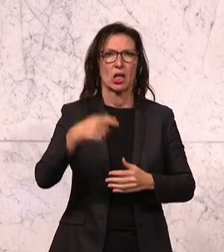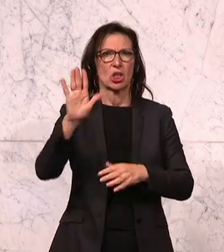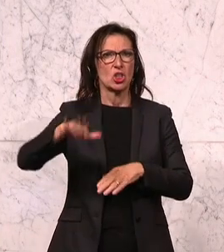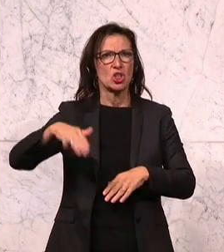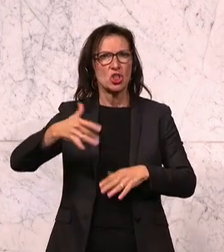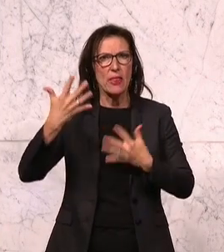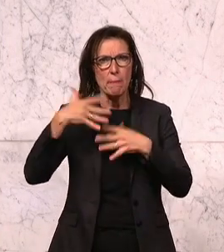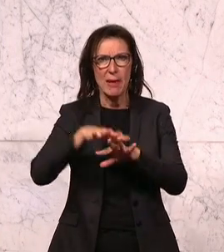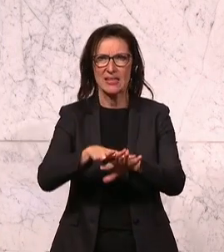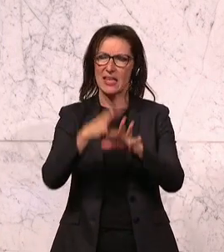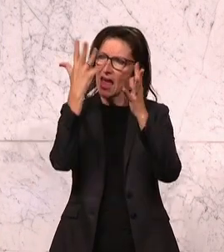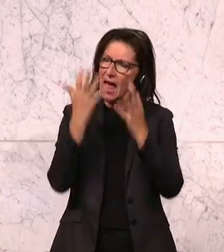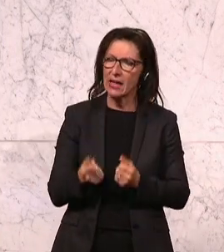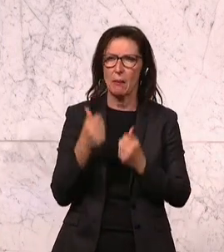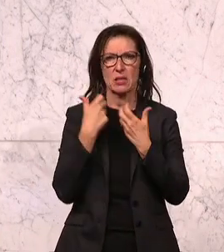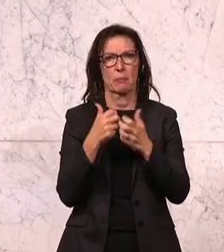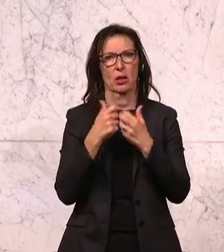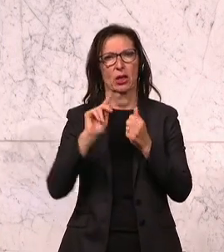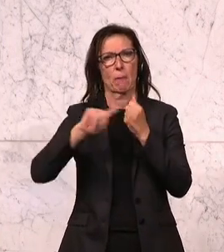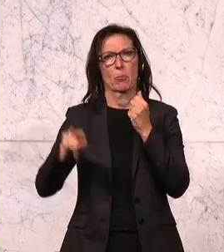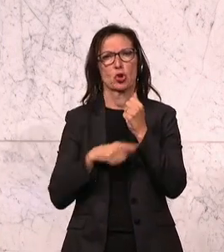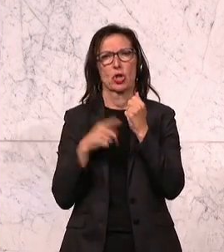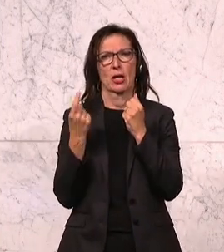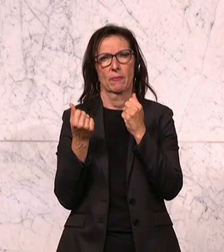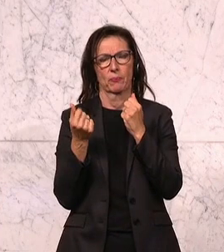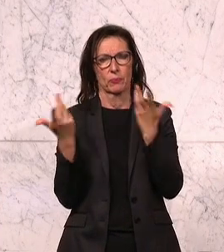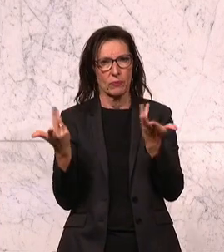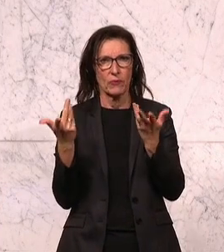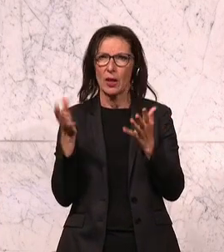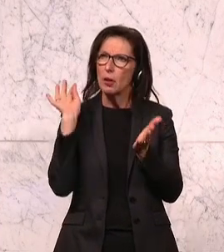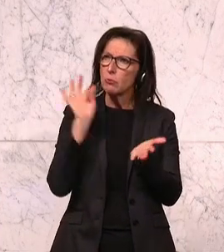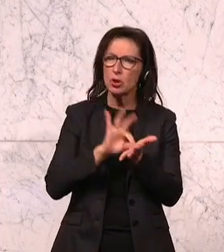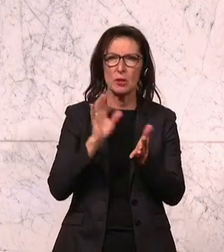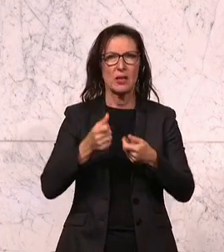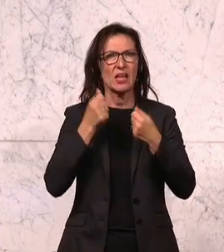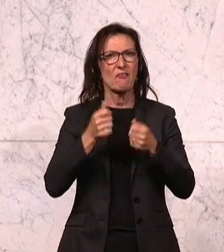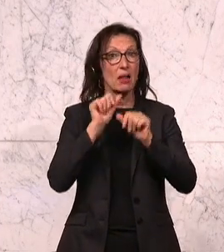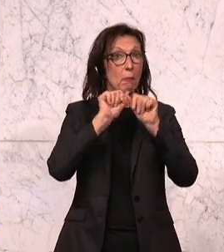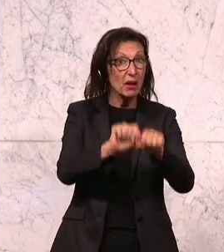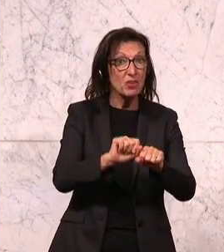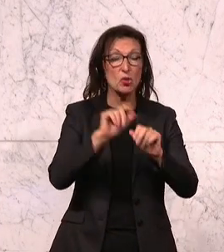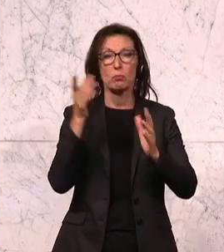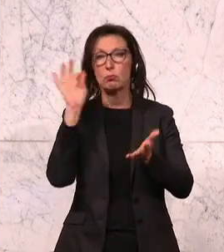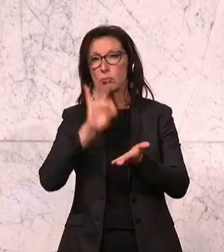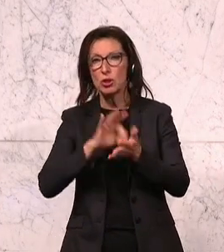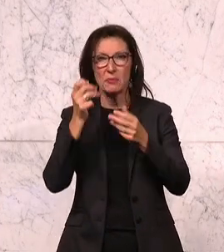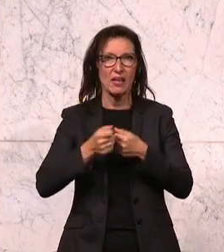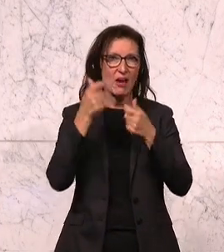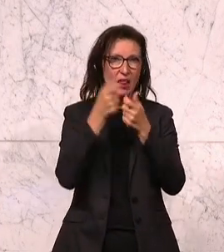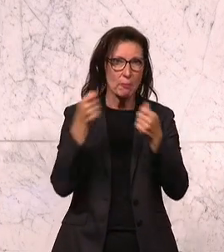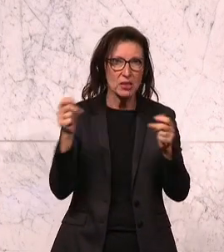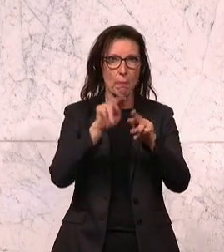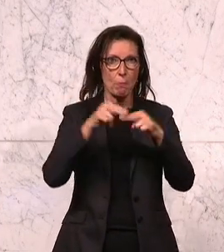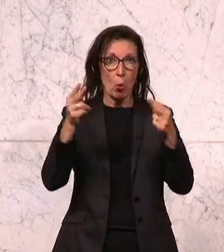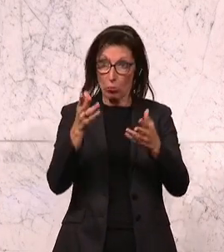Ergebnisbericht über Budgetmittel für ganz spezifische Gewaltpräventions- und Gewaltmaßnahmen im Bund veröffentlicht.